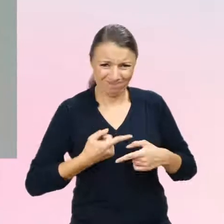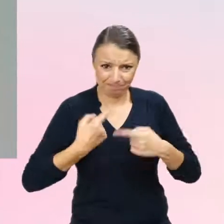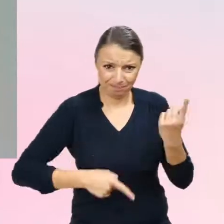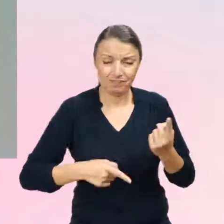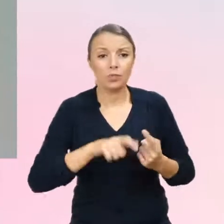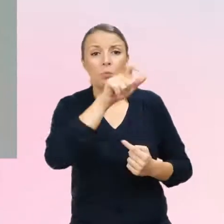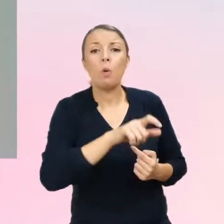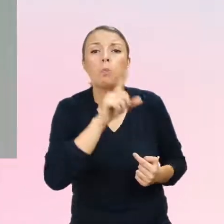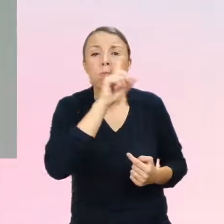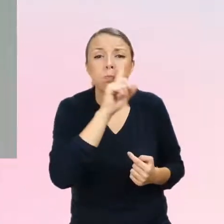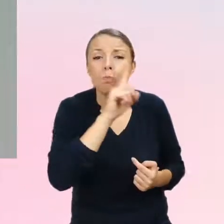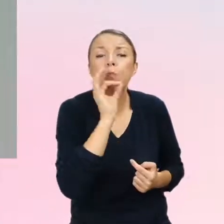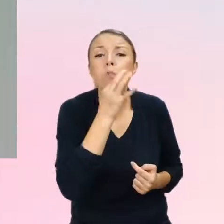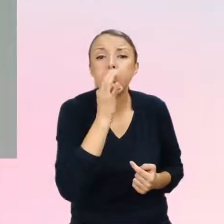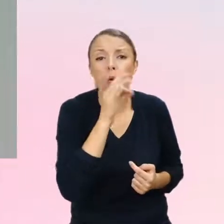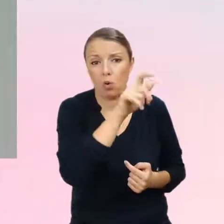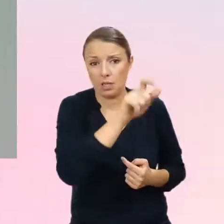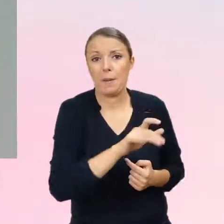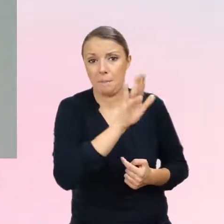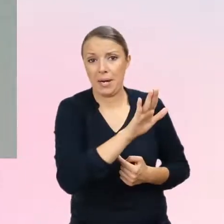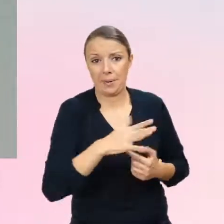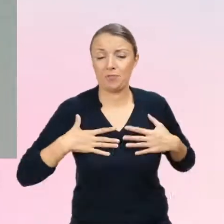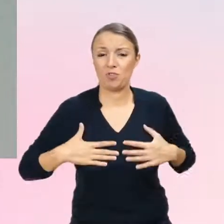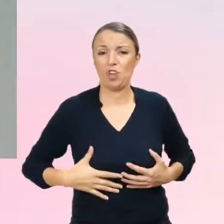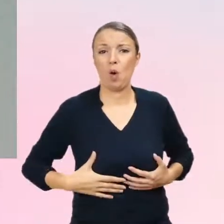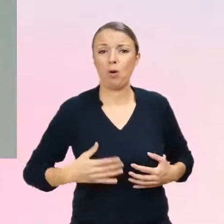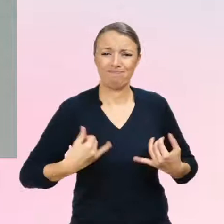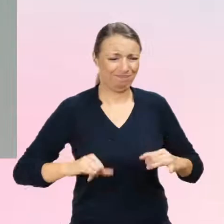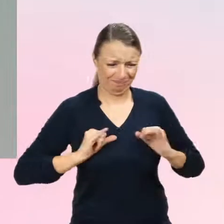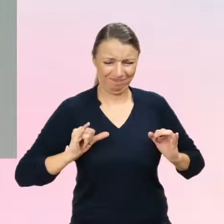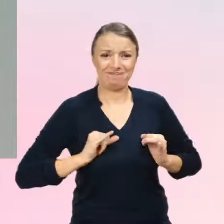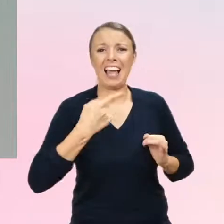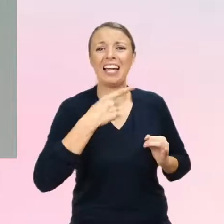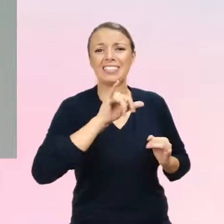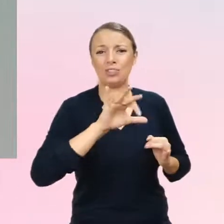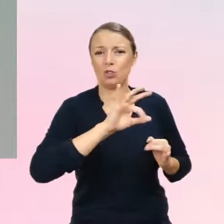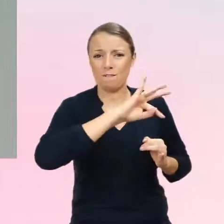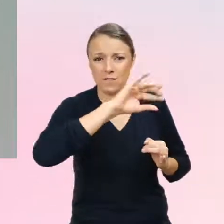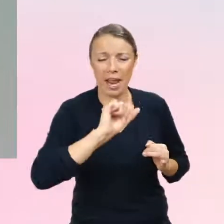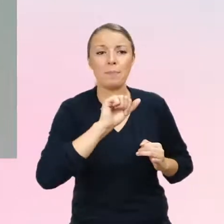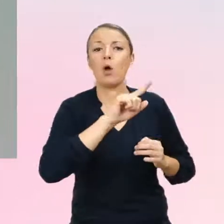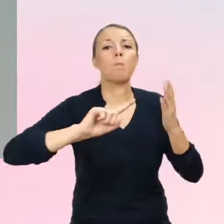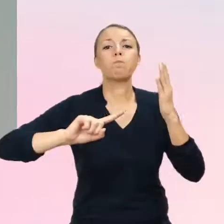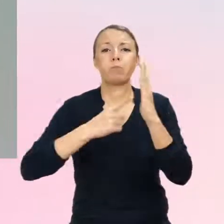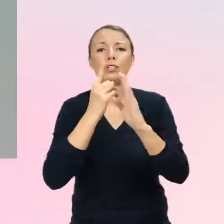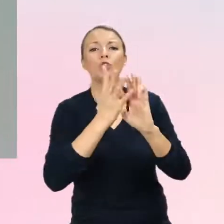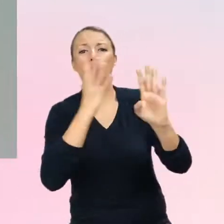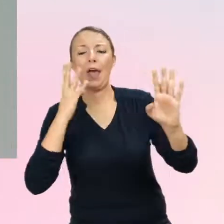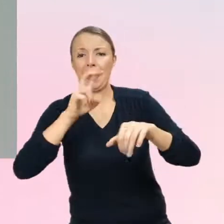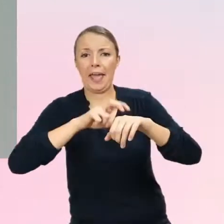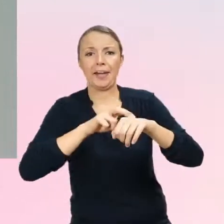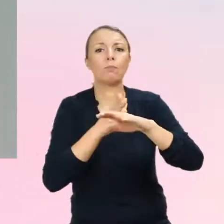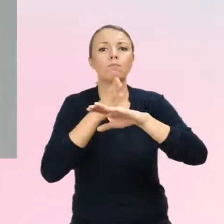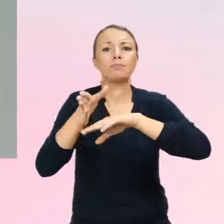tak, dysforią, trafia w pierwszej kolejności do psychiatry, tak, najczęściej jest to sytuacja, kiedy są jakieś pewnie